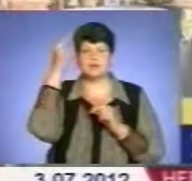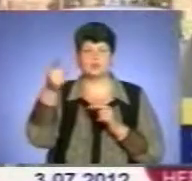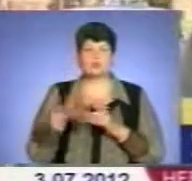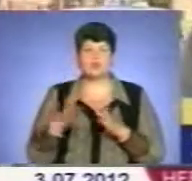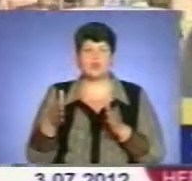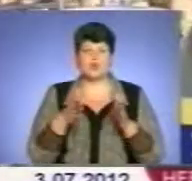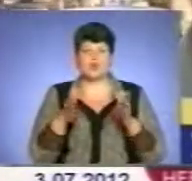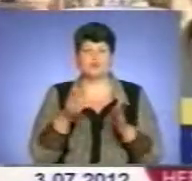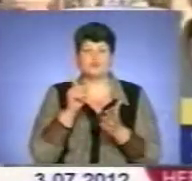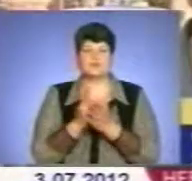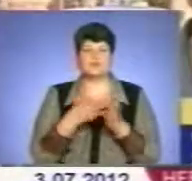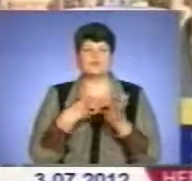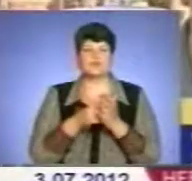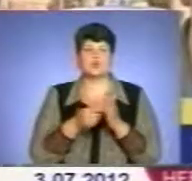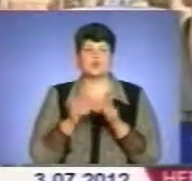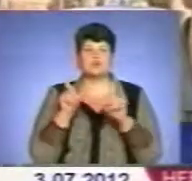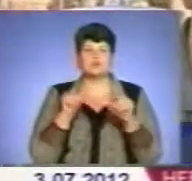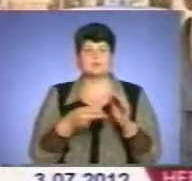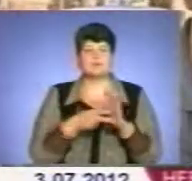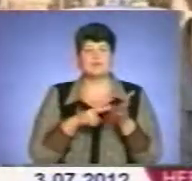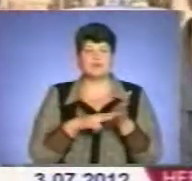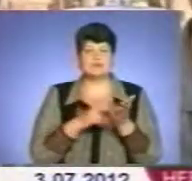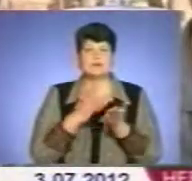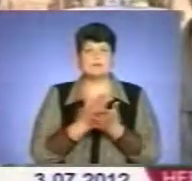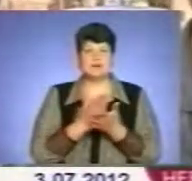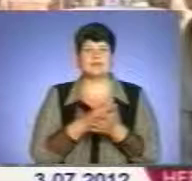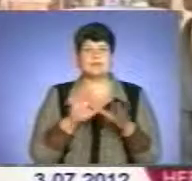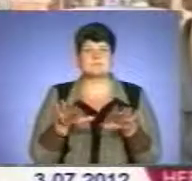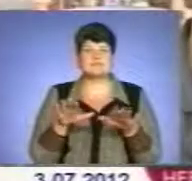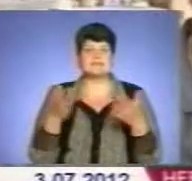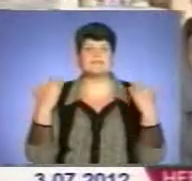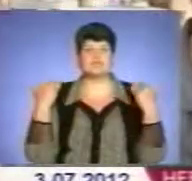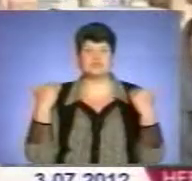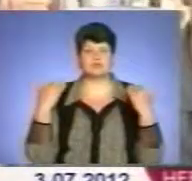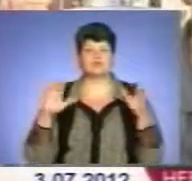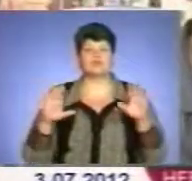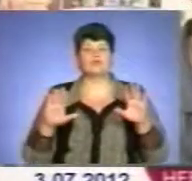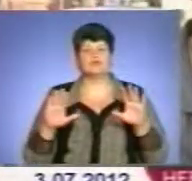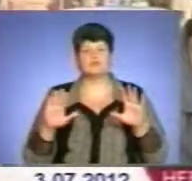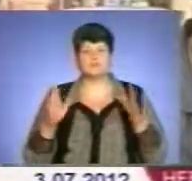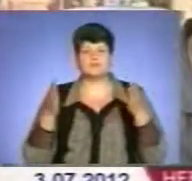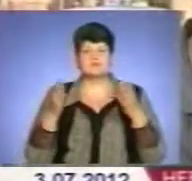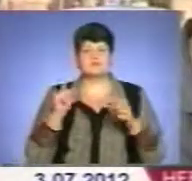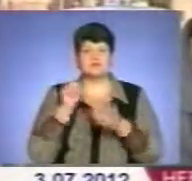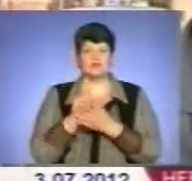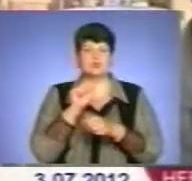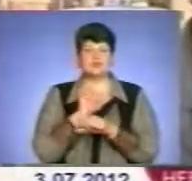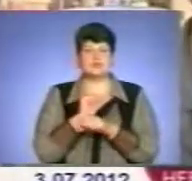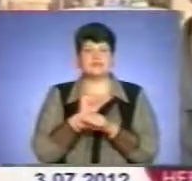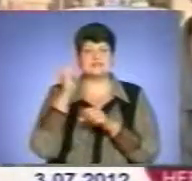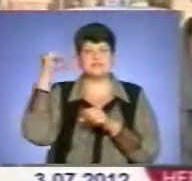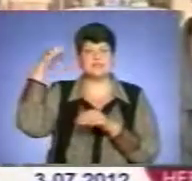поїздку спланувати, щоб мати десь місце для відпочинку. Якщо виникає якась втома, то необхідно десь зупинитися в тіньочку,